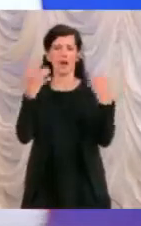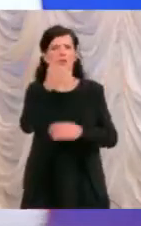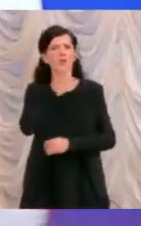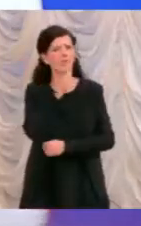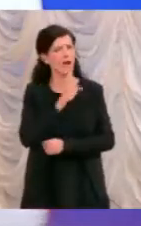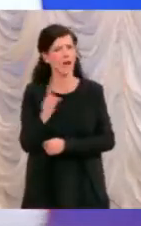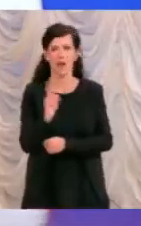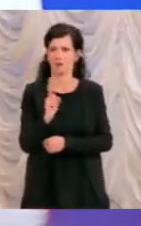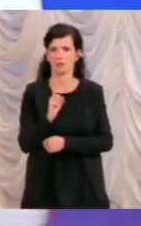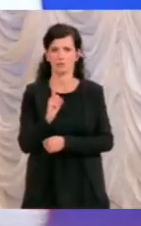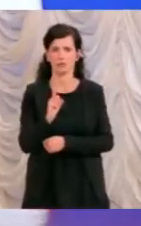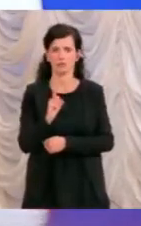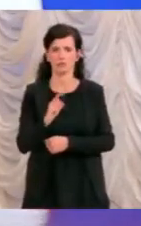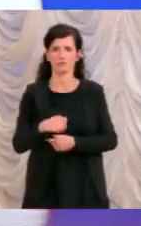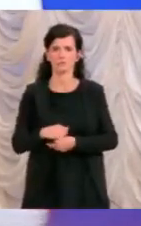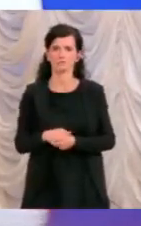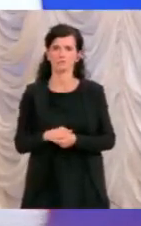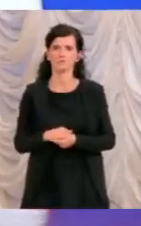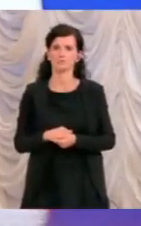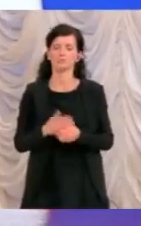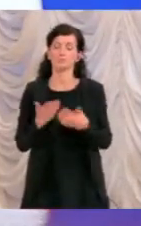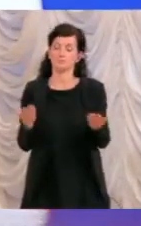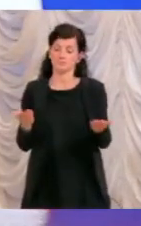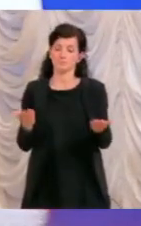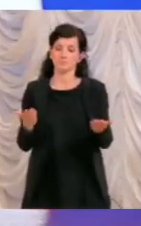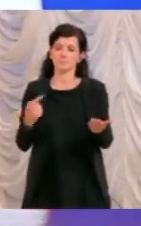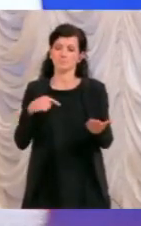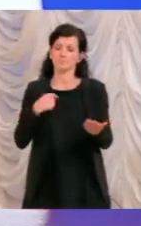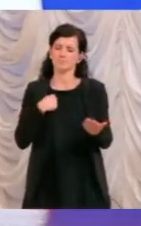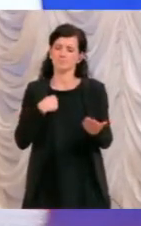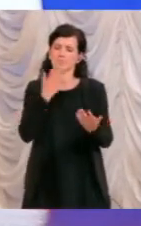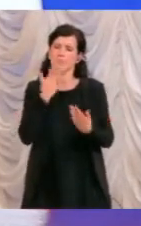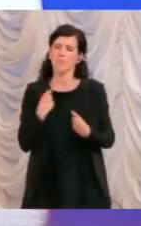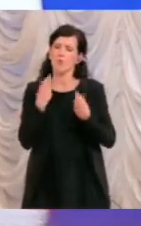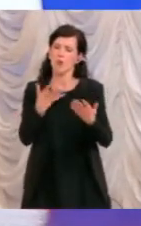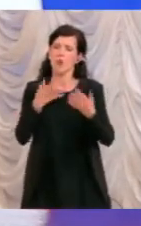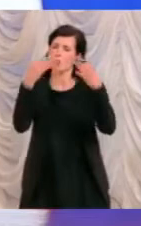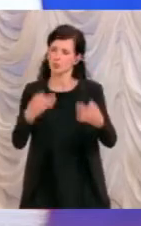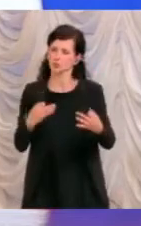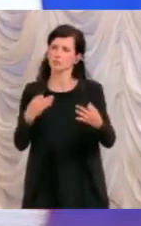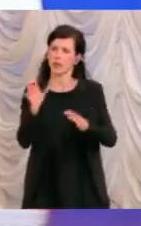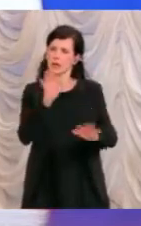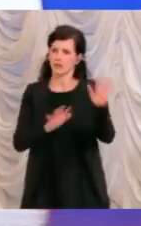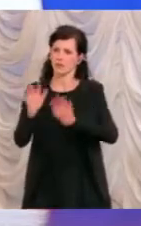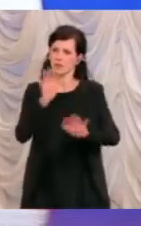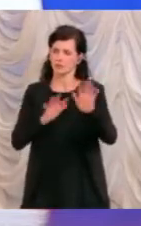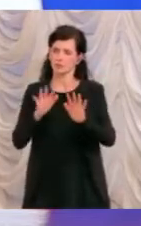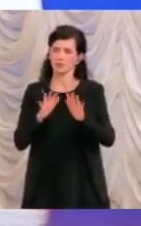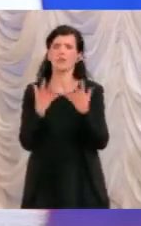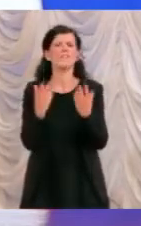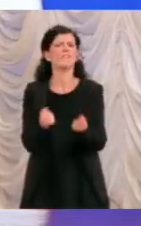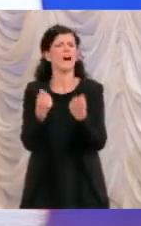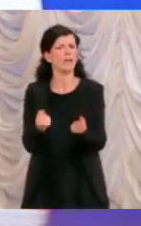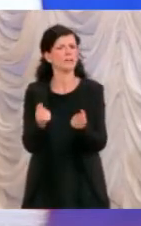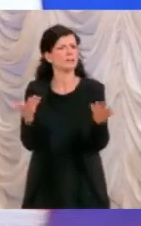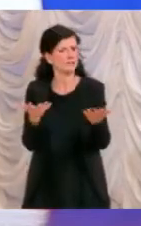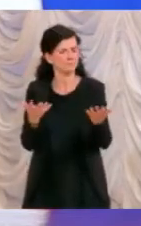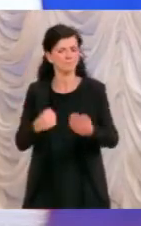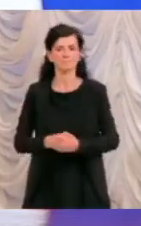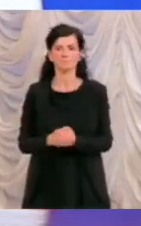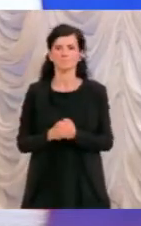Ecco perché mi corre l'obbligo di fare alcune precisazioni, alcuni fatti. Il MES